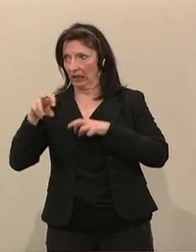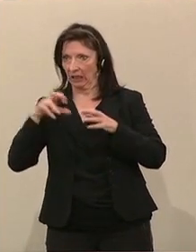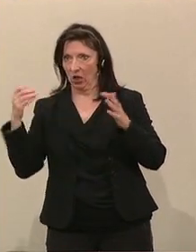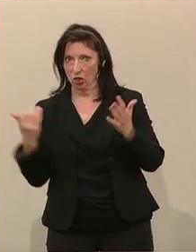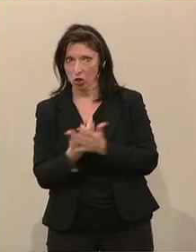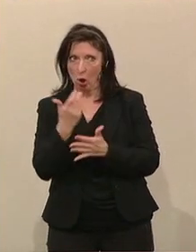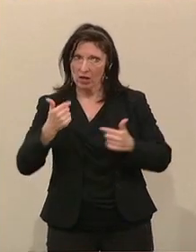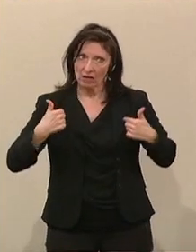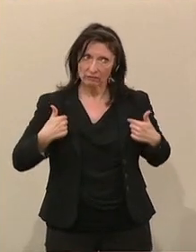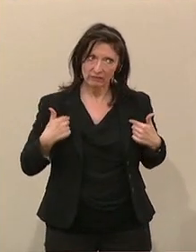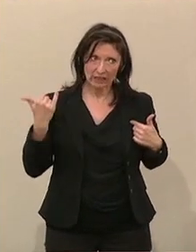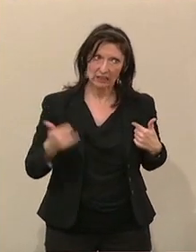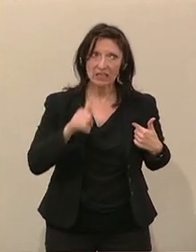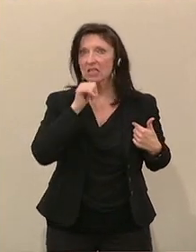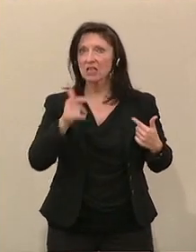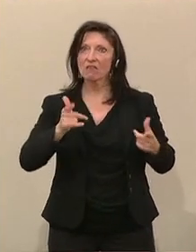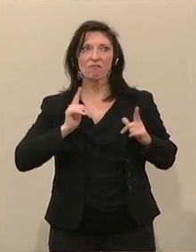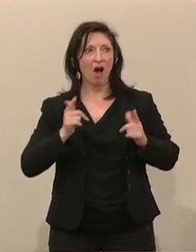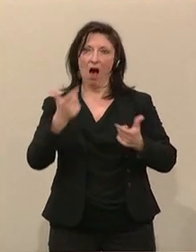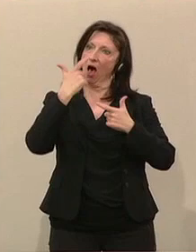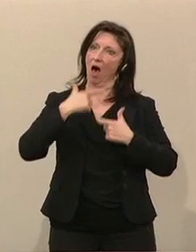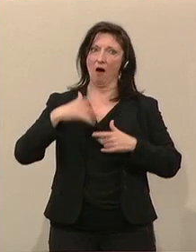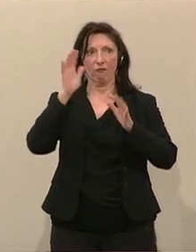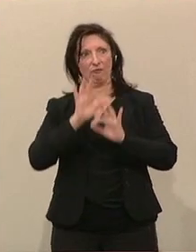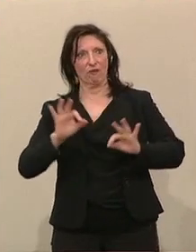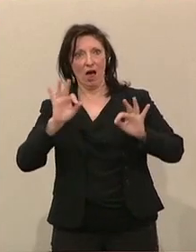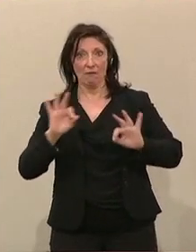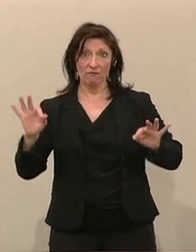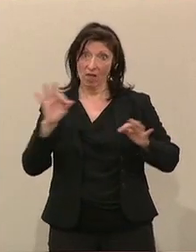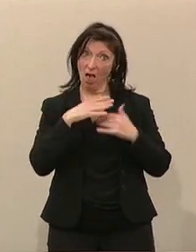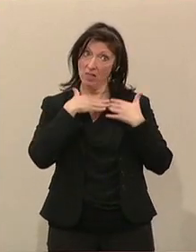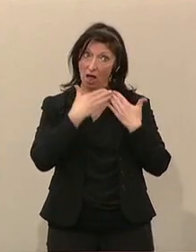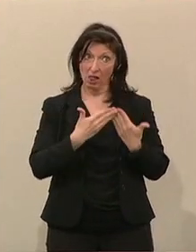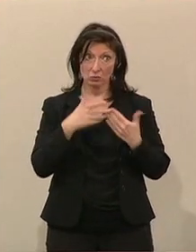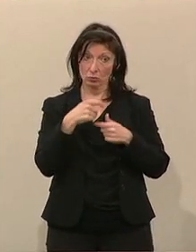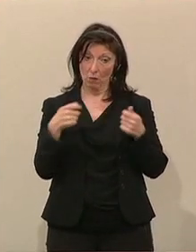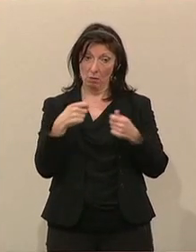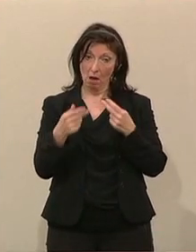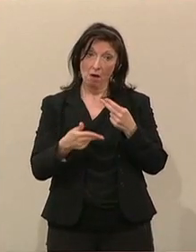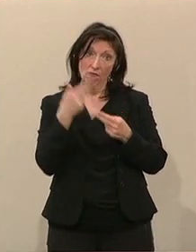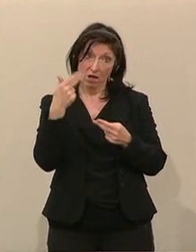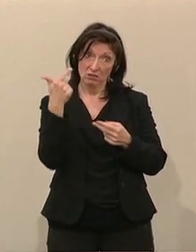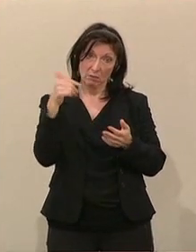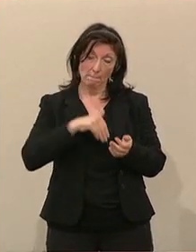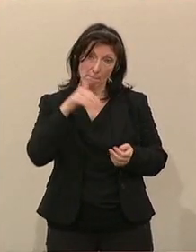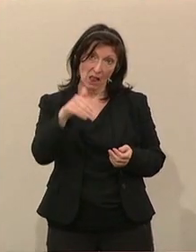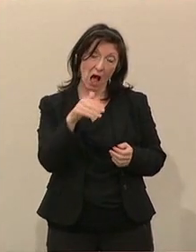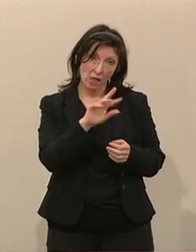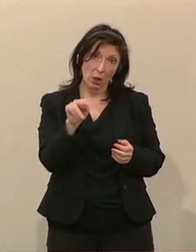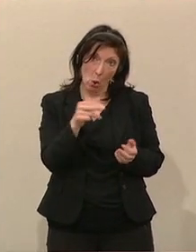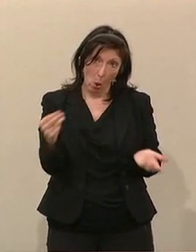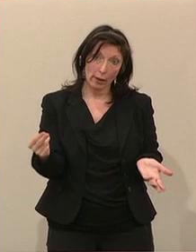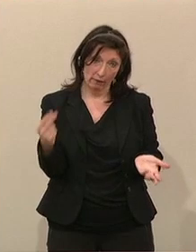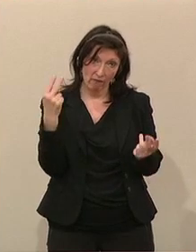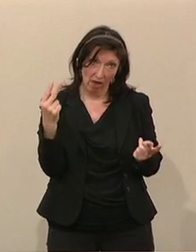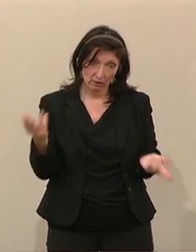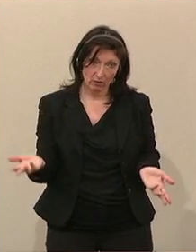abfeiern. Wir haben schon Entlastungsmaßnahmen von fast zwei Milliarden beschlossen. Eine davon ist